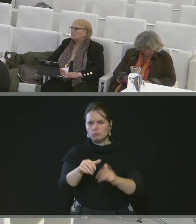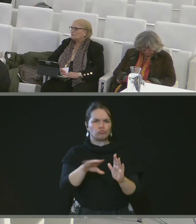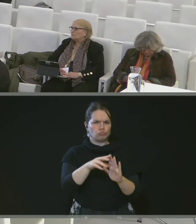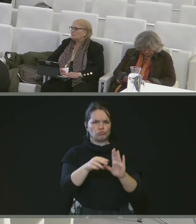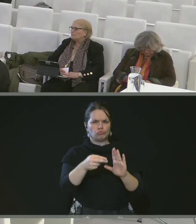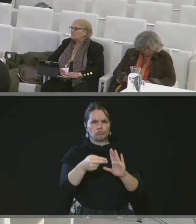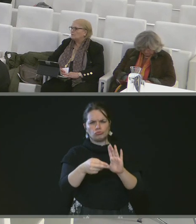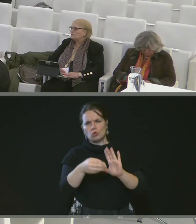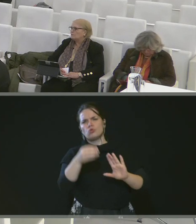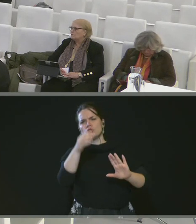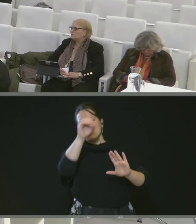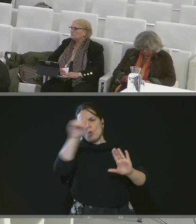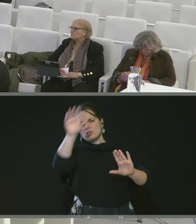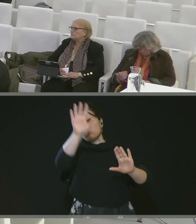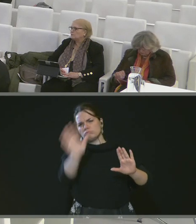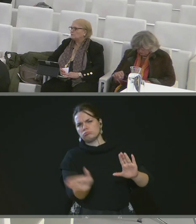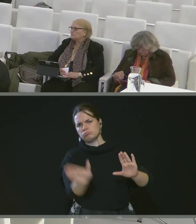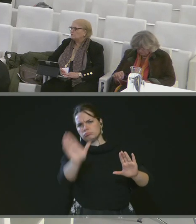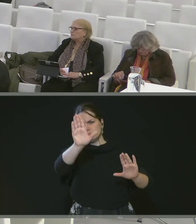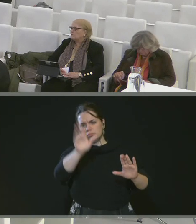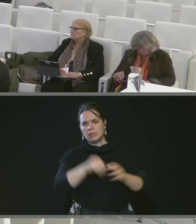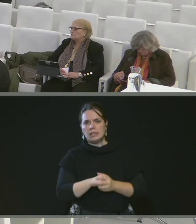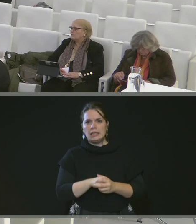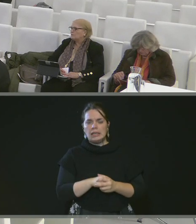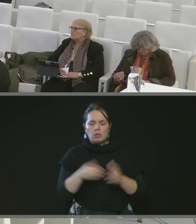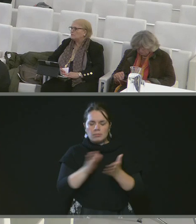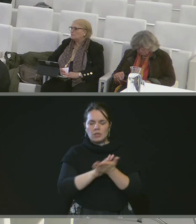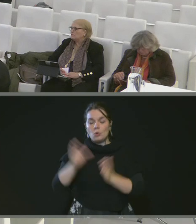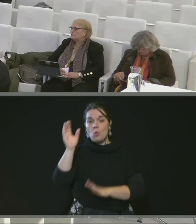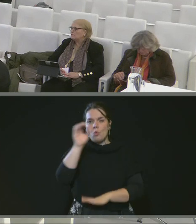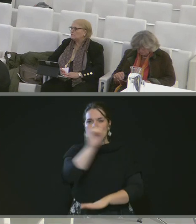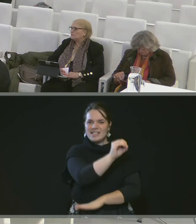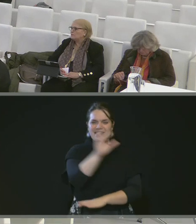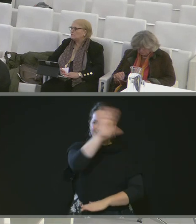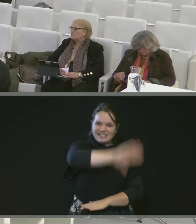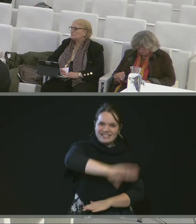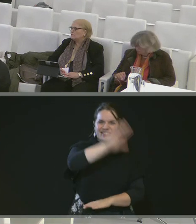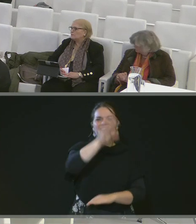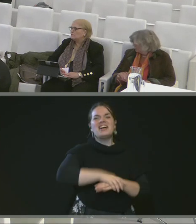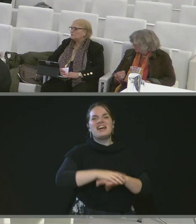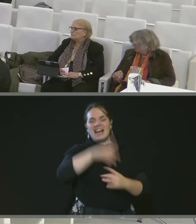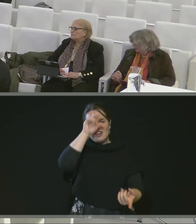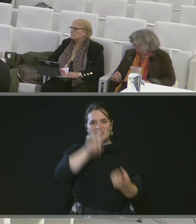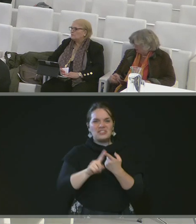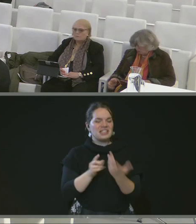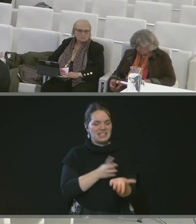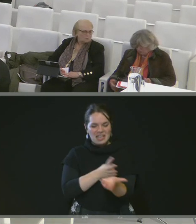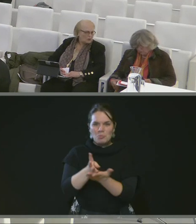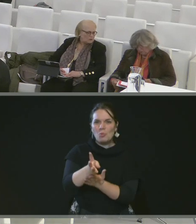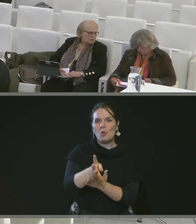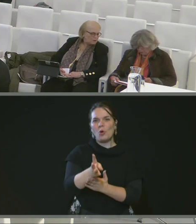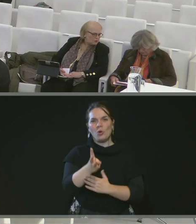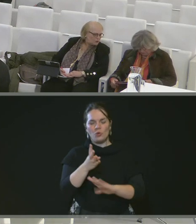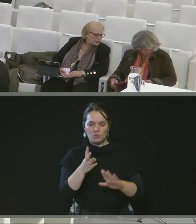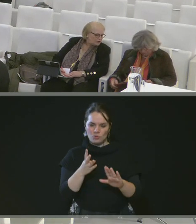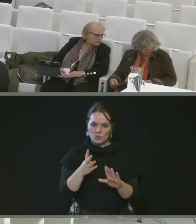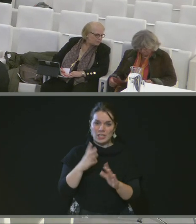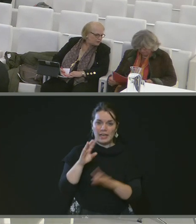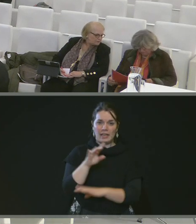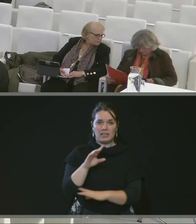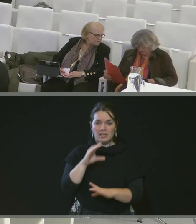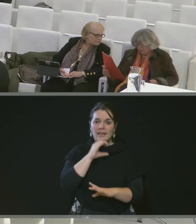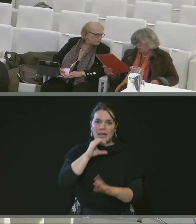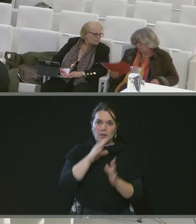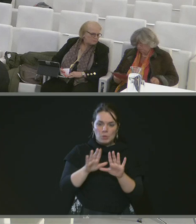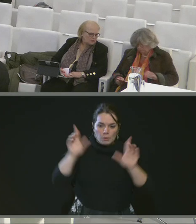Alors, dans le cadre de ce plan de relance et de la stratégie nationale d'accélération de la filière hydrogène décarbonée, l'ADEME a lancé un appel à